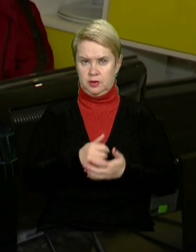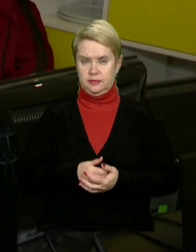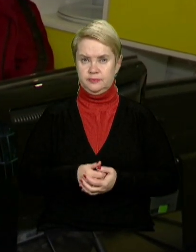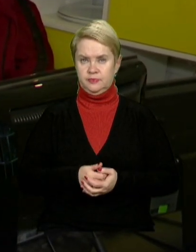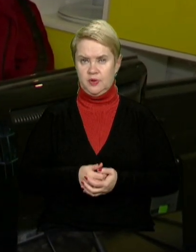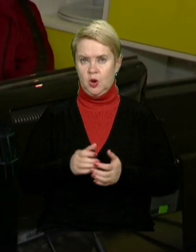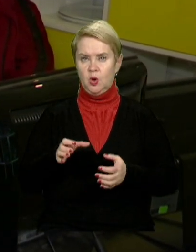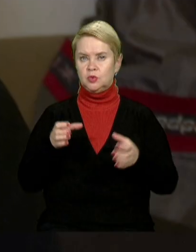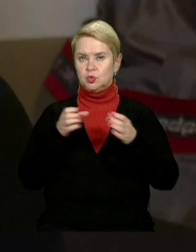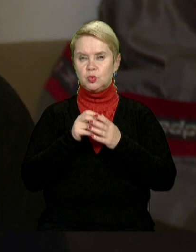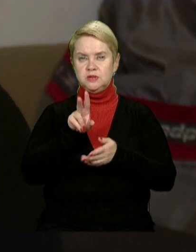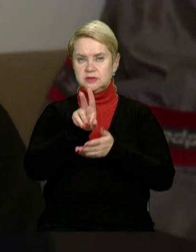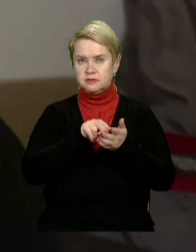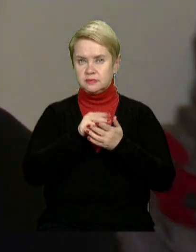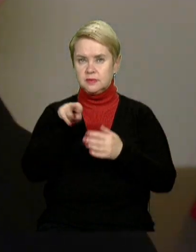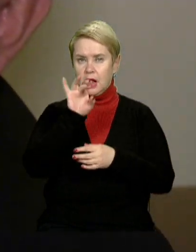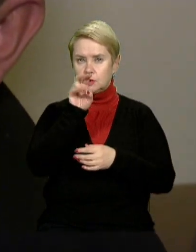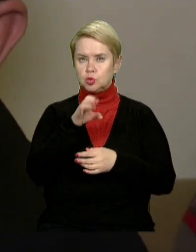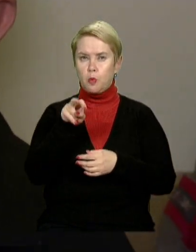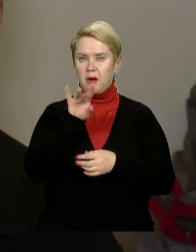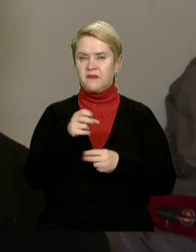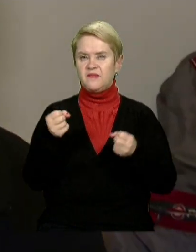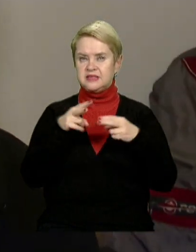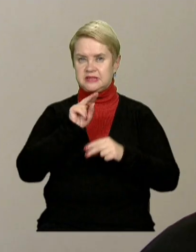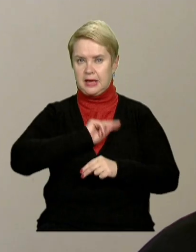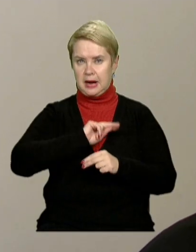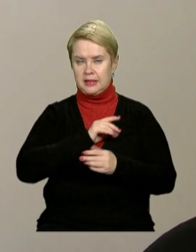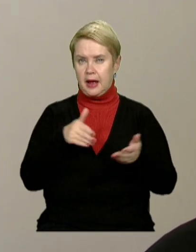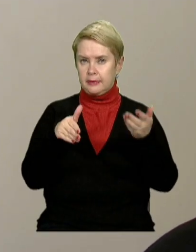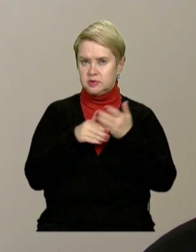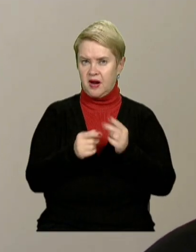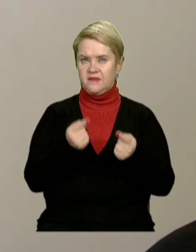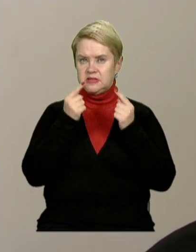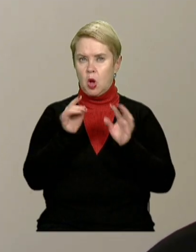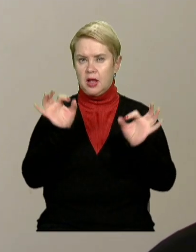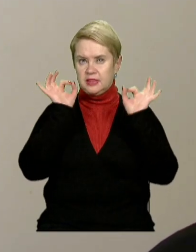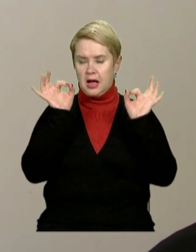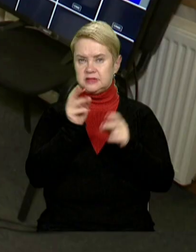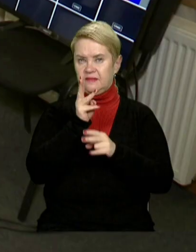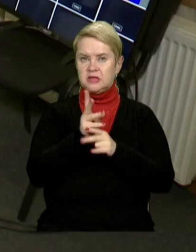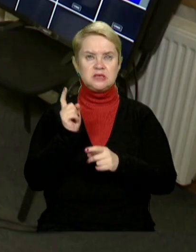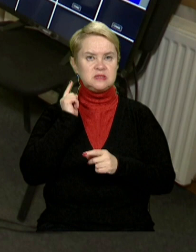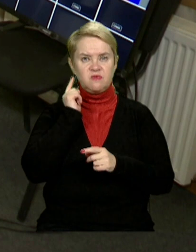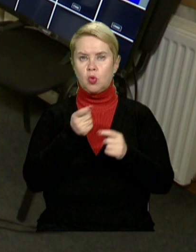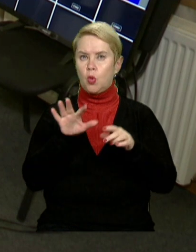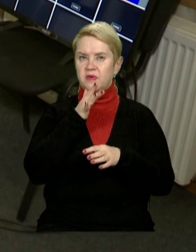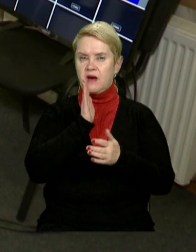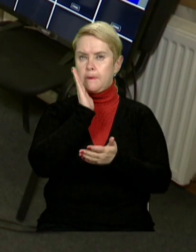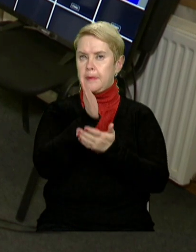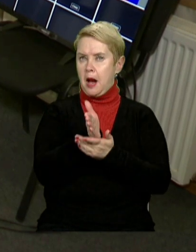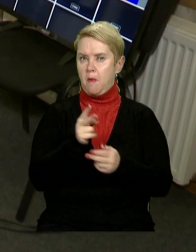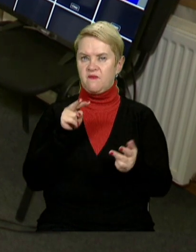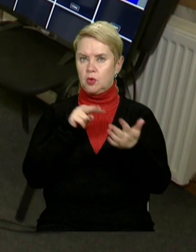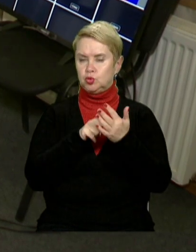У студії звукозапису «Єлоу Субмарин» фахівці працюють над забезпеченням високої якості відео та звуку під час прямого